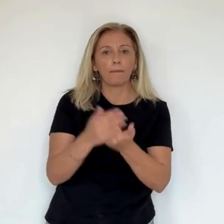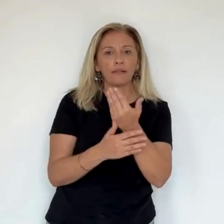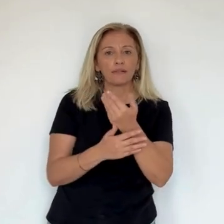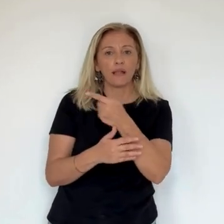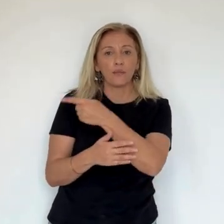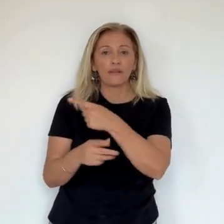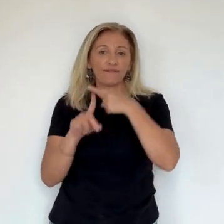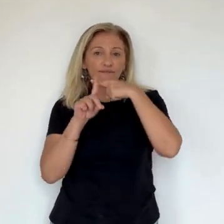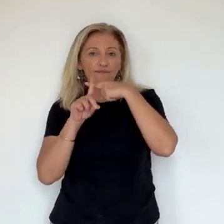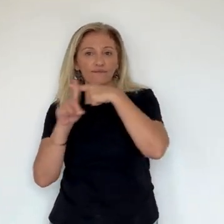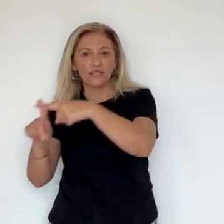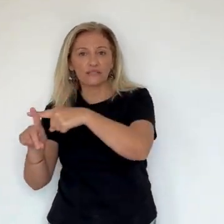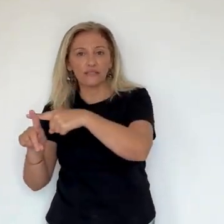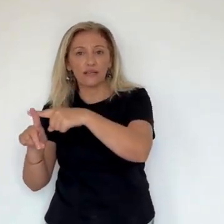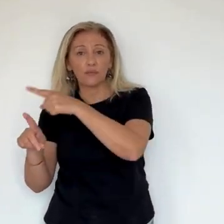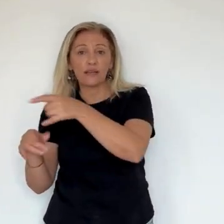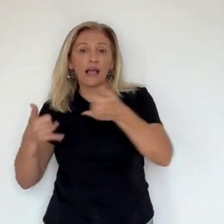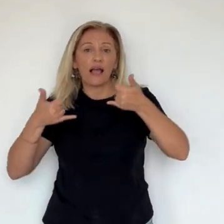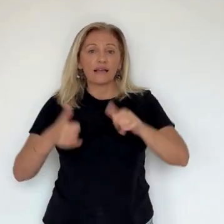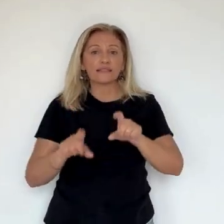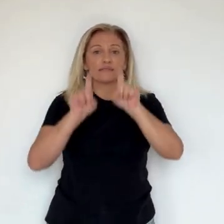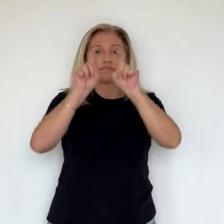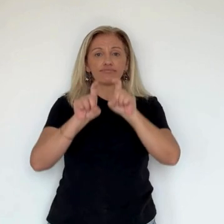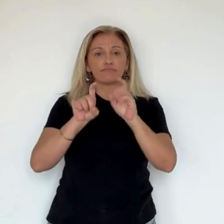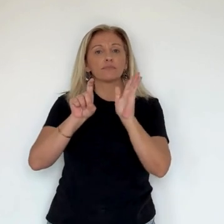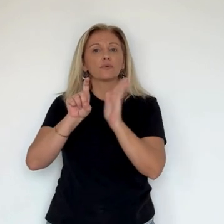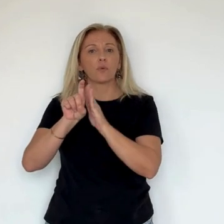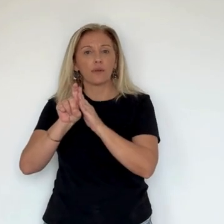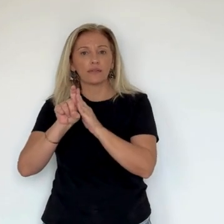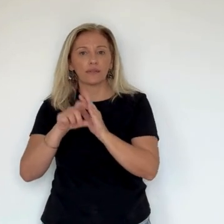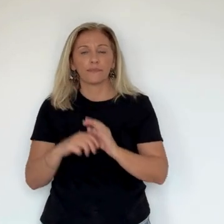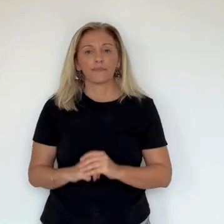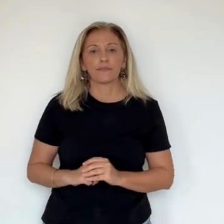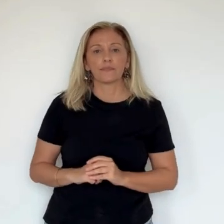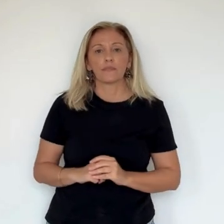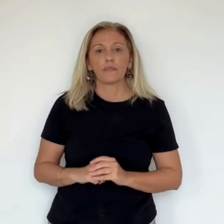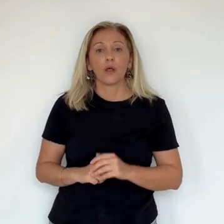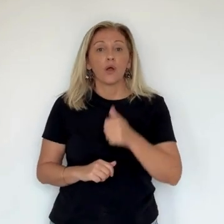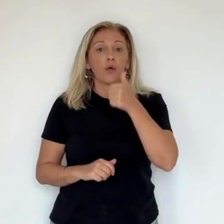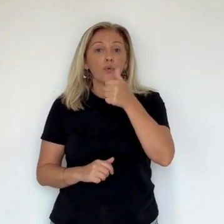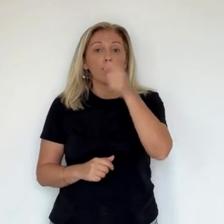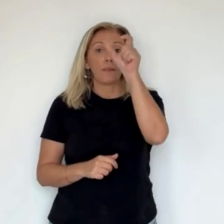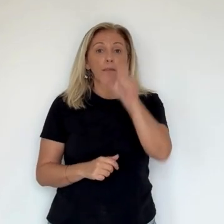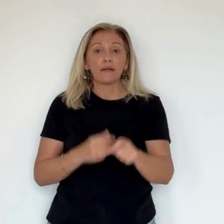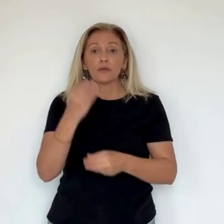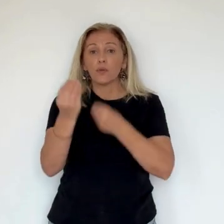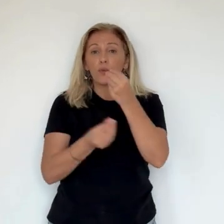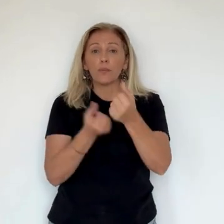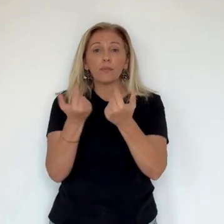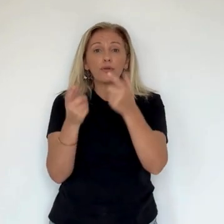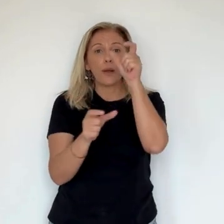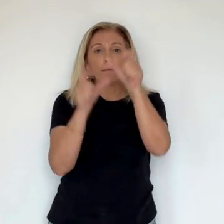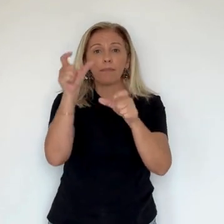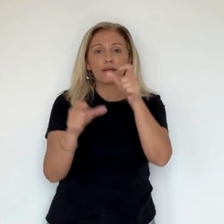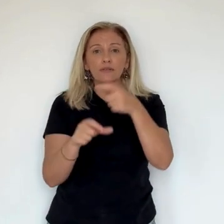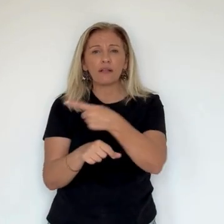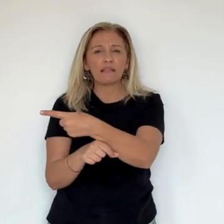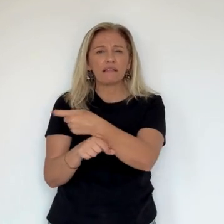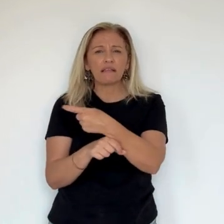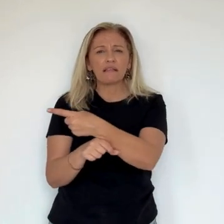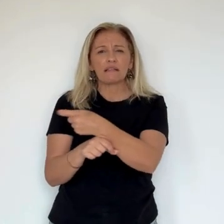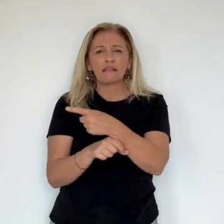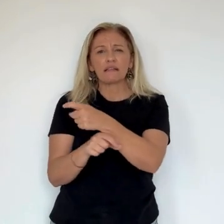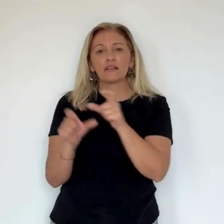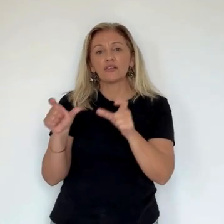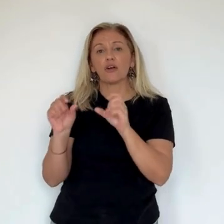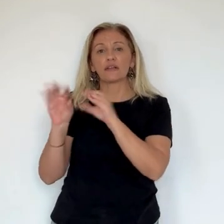lequel la victime a été assassinée. Il est environ une heure du matin. Lorsque Massimo Ponchelet est pris pour cible, il se trouve sur le fauteuil passager avant droit.